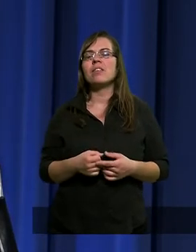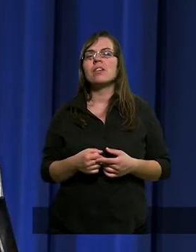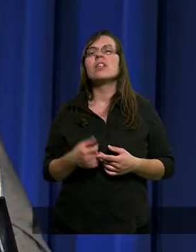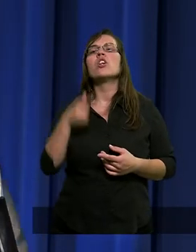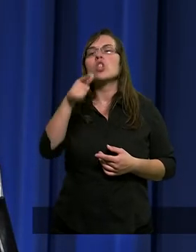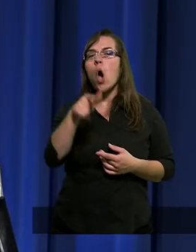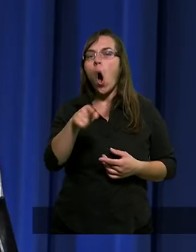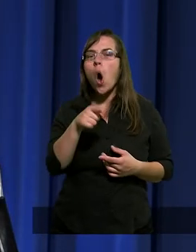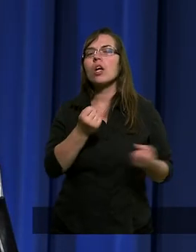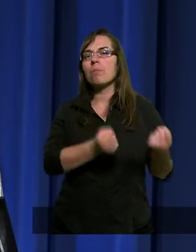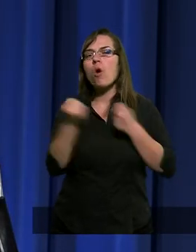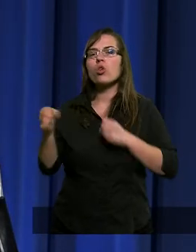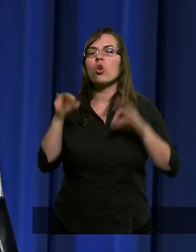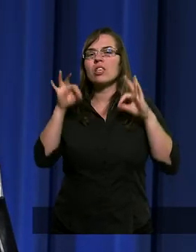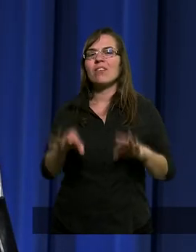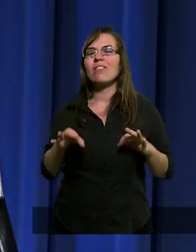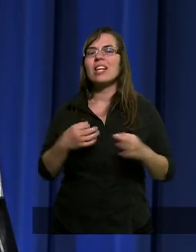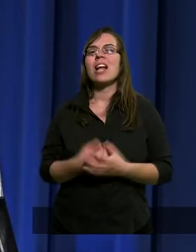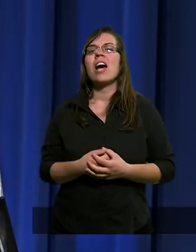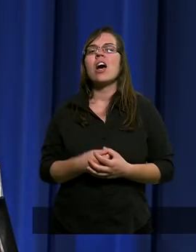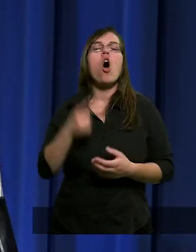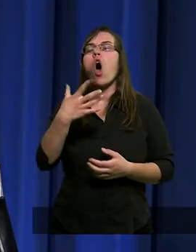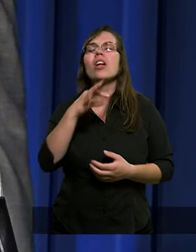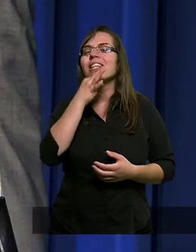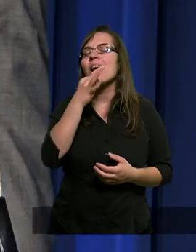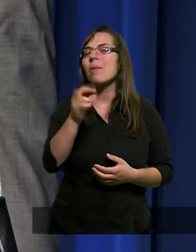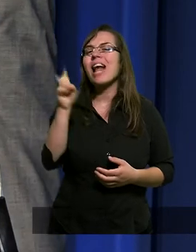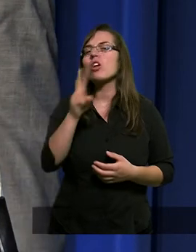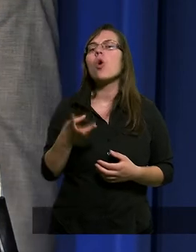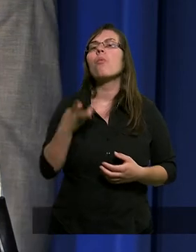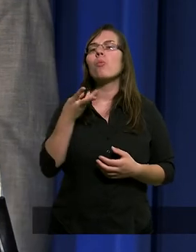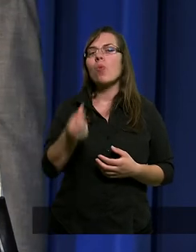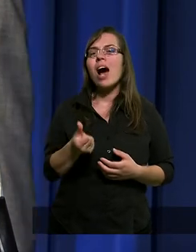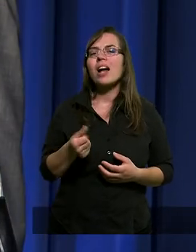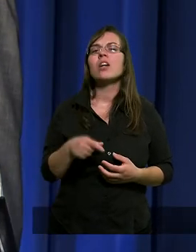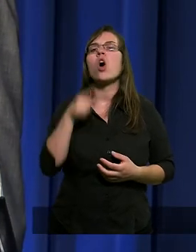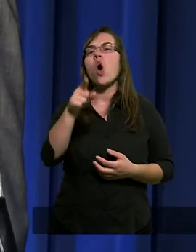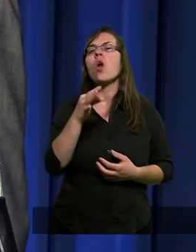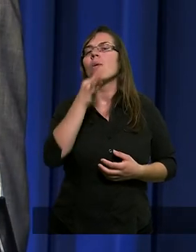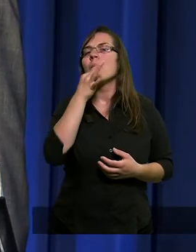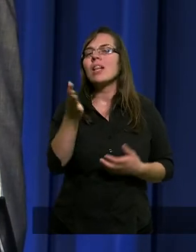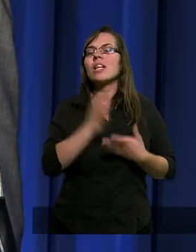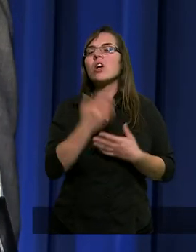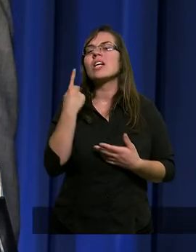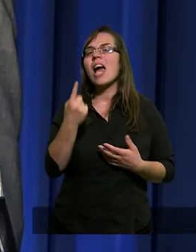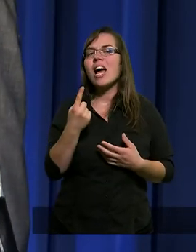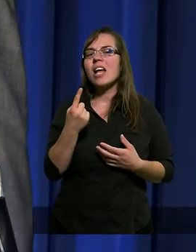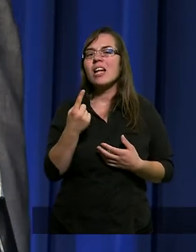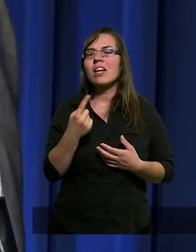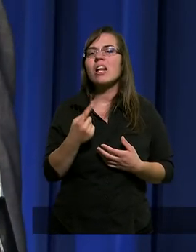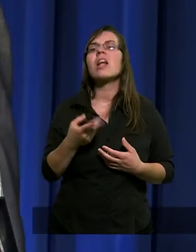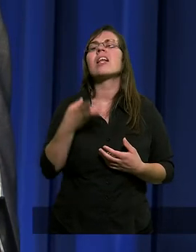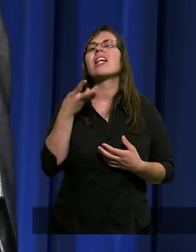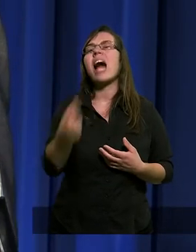On ponosi winy. Bank się nie pyta, kto płaci. Bank się tylko pyta jedno.